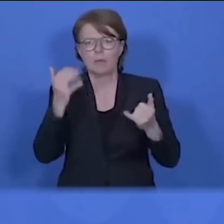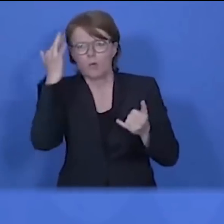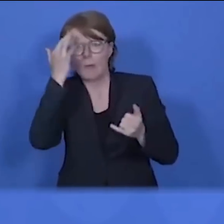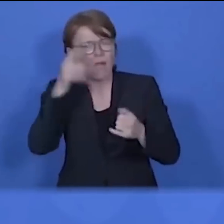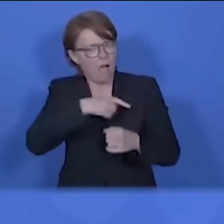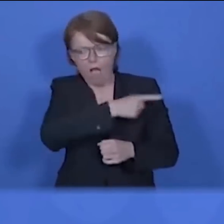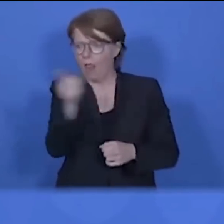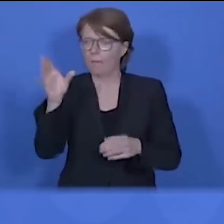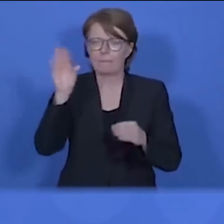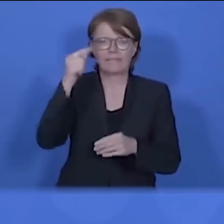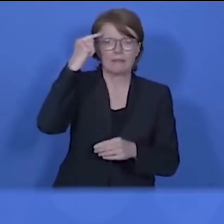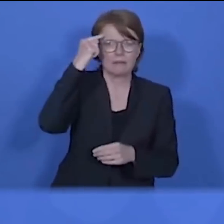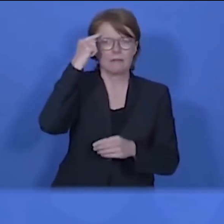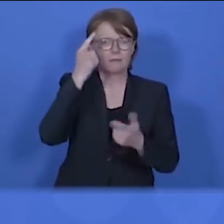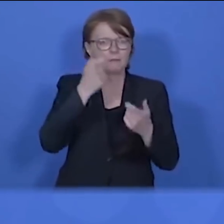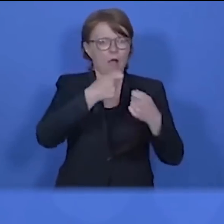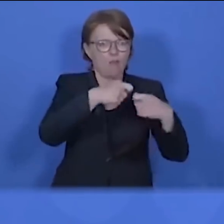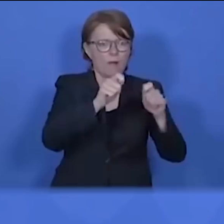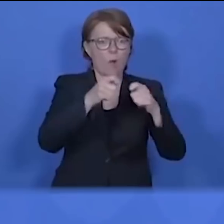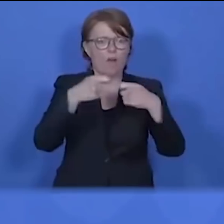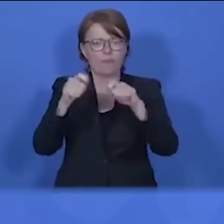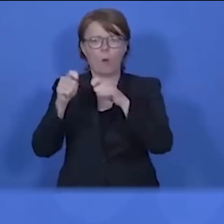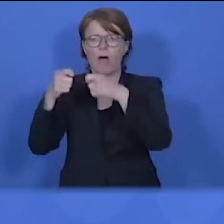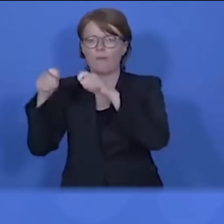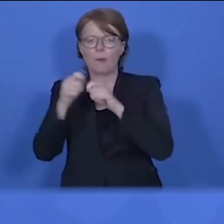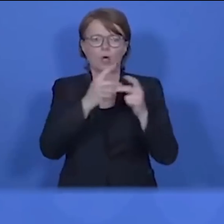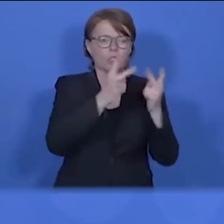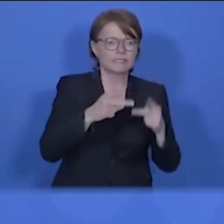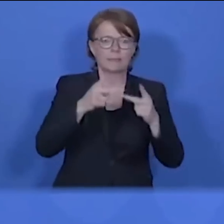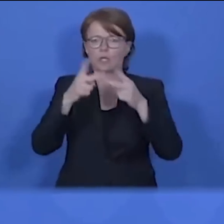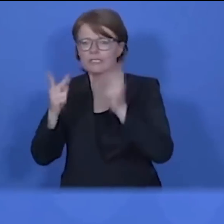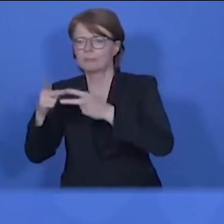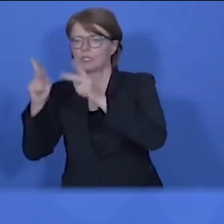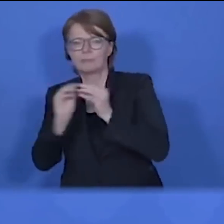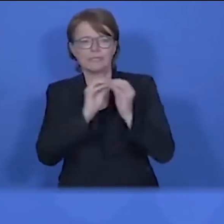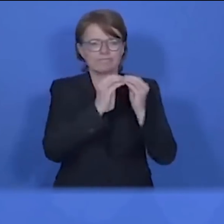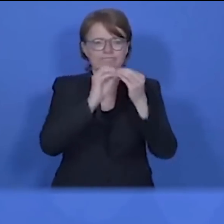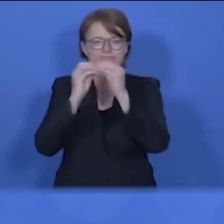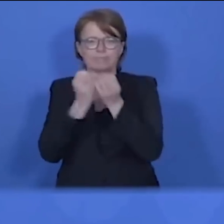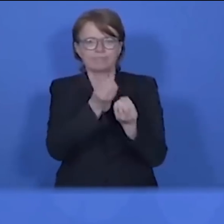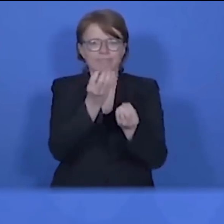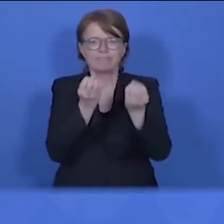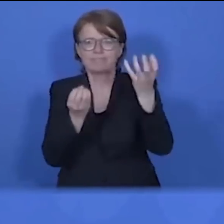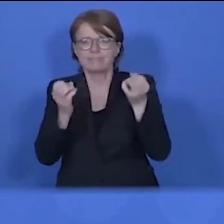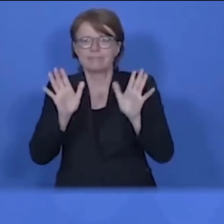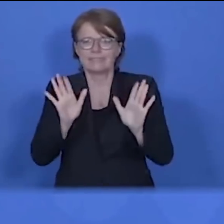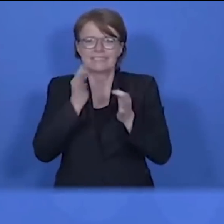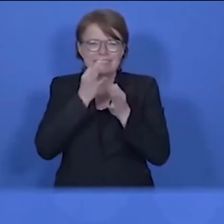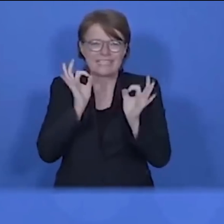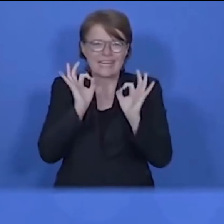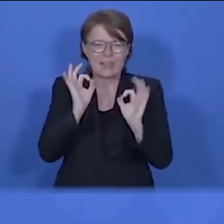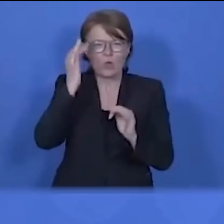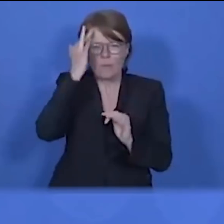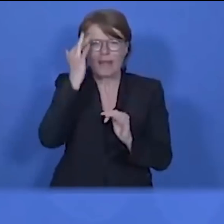Branche für Branche, Lebensbereich für Lebensbereich, Konzepte erarbeitet werden, die mit viel Liebe zum